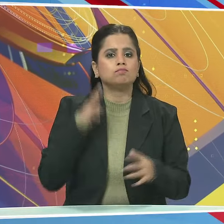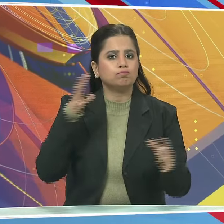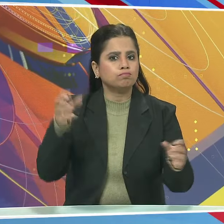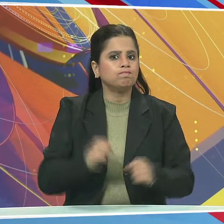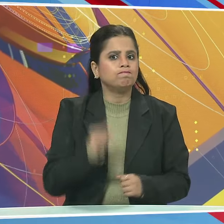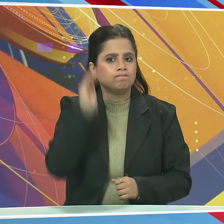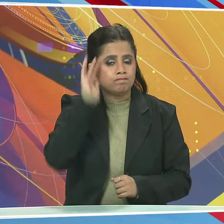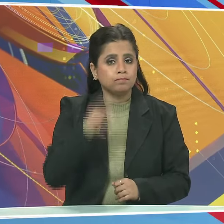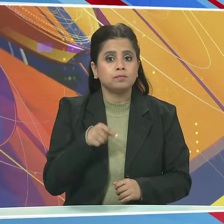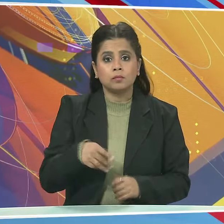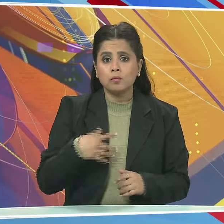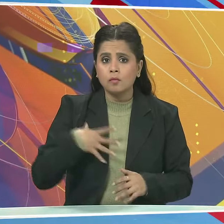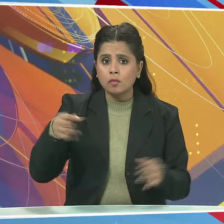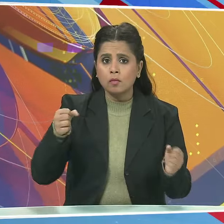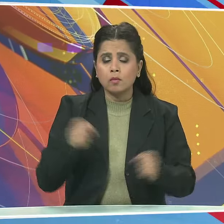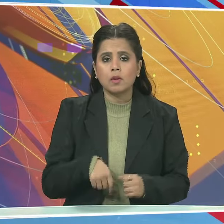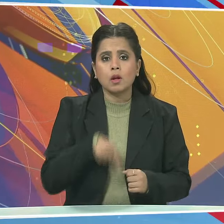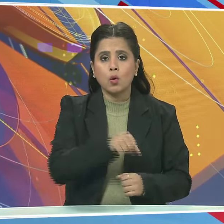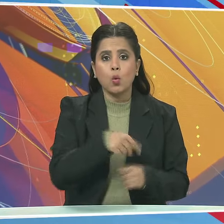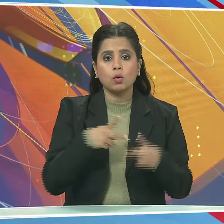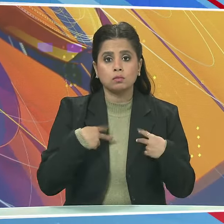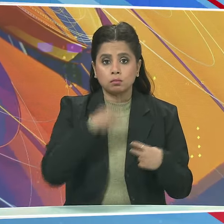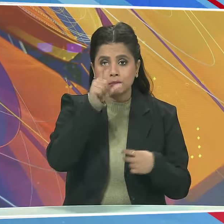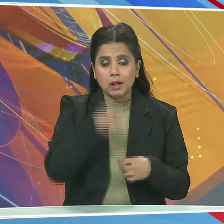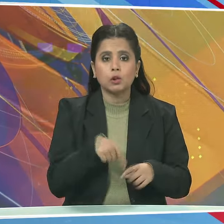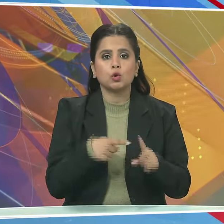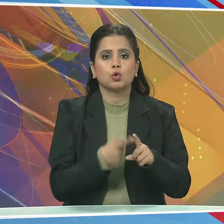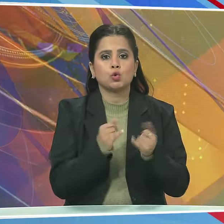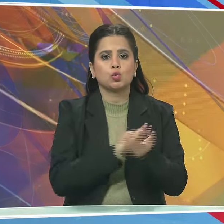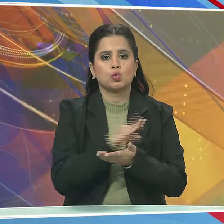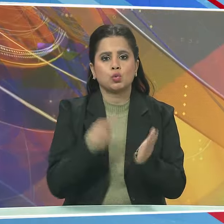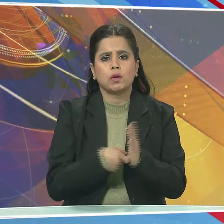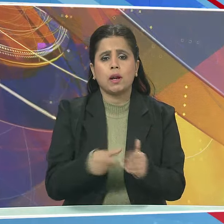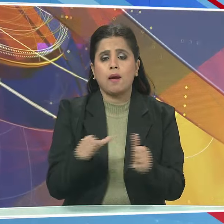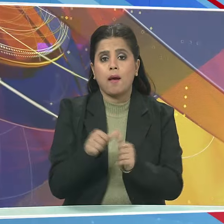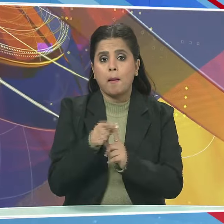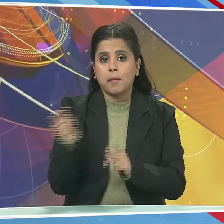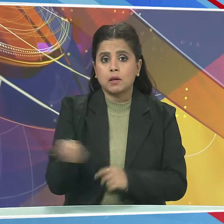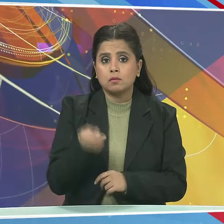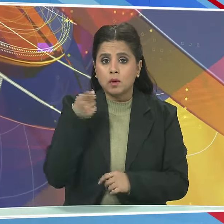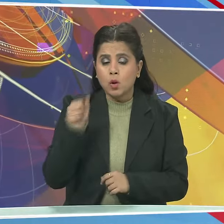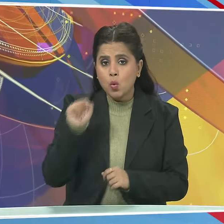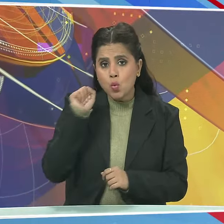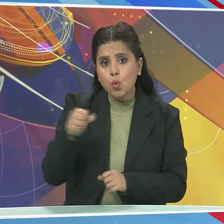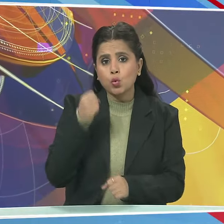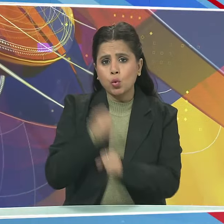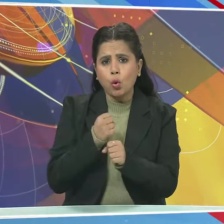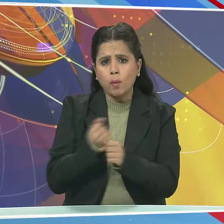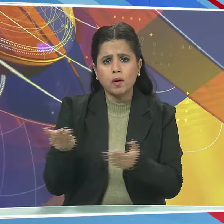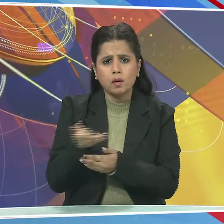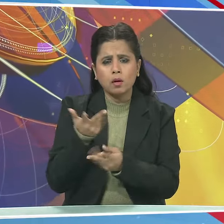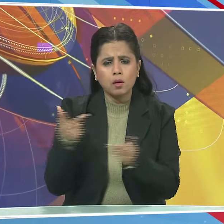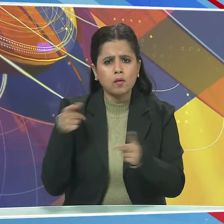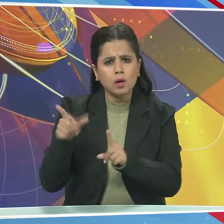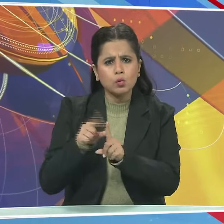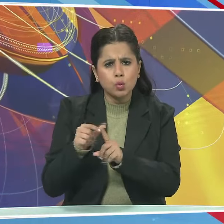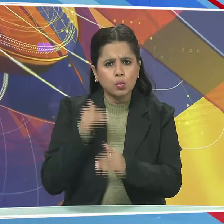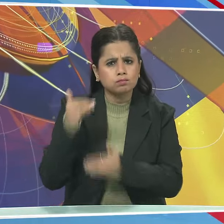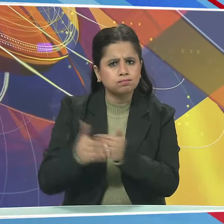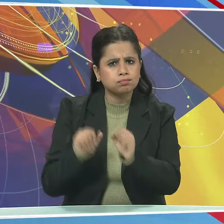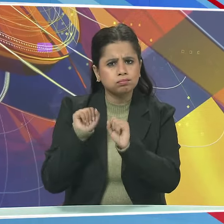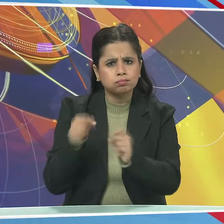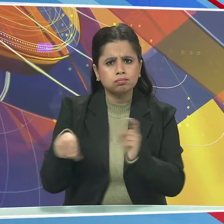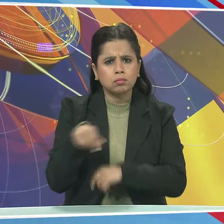सुनवाई के दौरा सॉलिसिट जनरल तुशार महता ने आम आदमी पार्टी सरकार के हालिया कदमों का जिक्र करते हुए